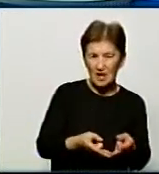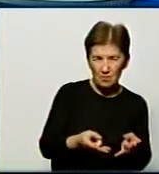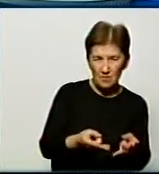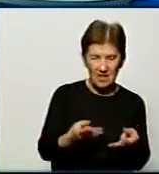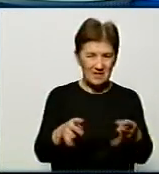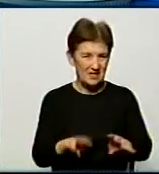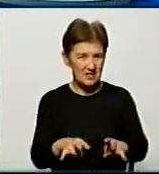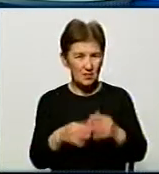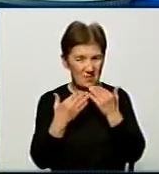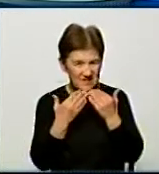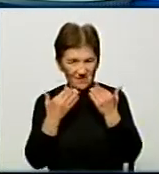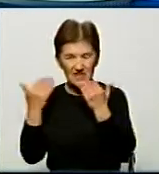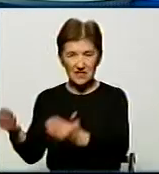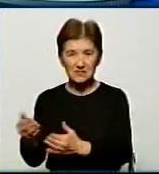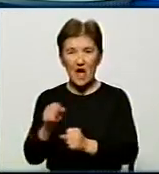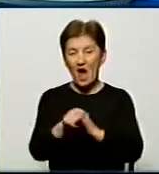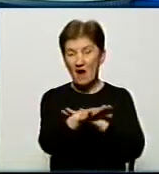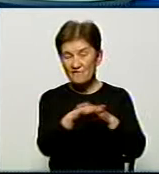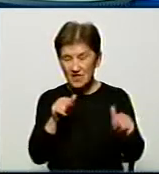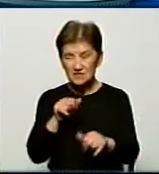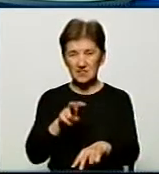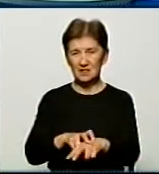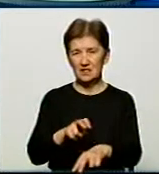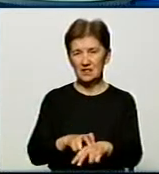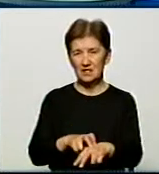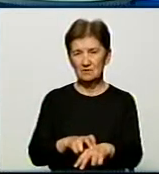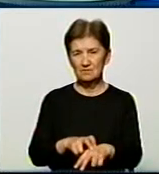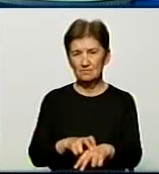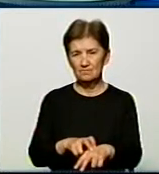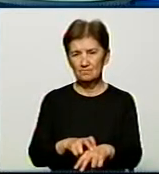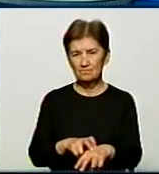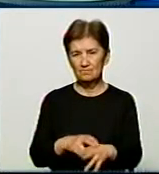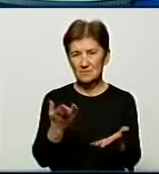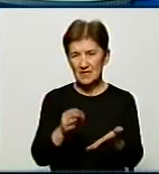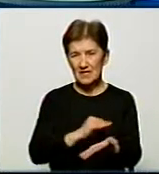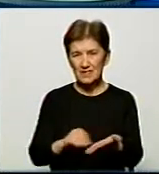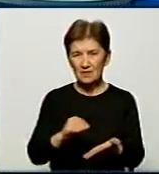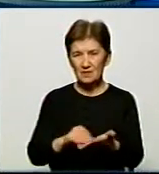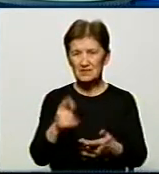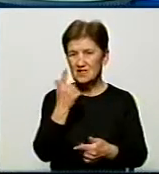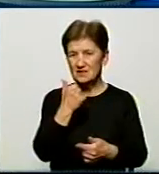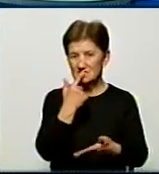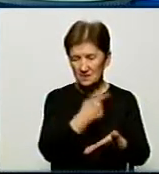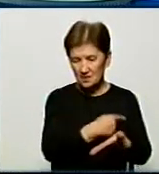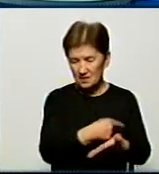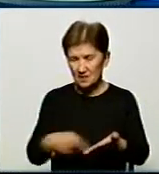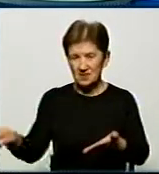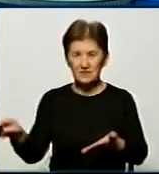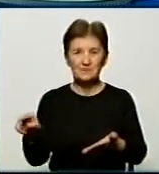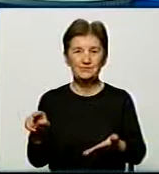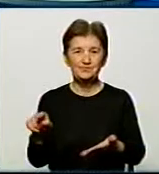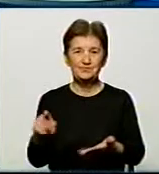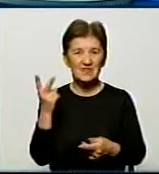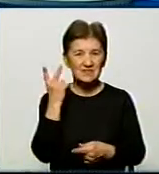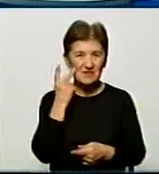або не треба. А викликати лікаря – це написано красною лінією завжди. Захворів, сиди дома, викликає лікаря.